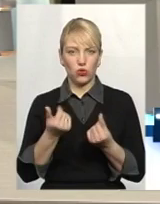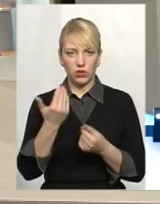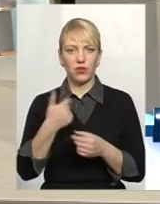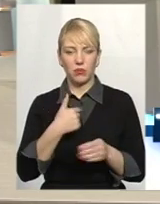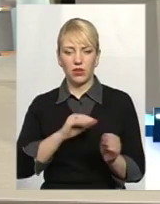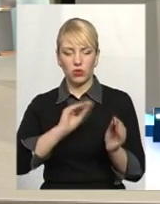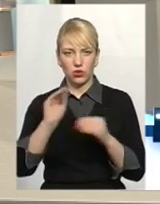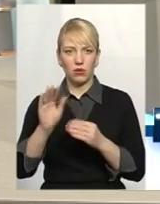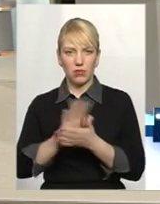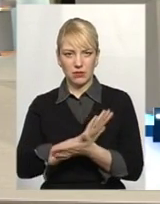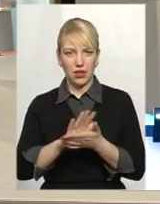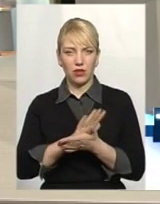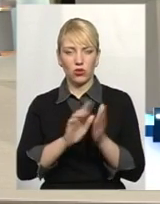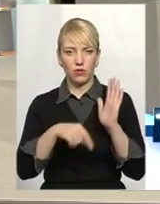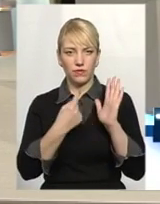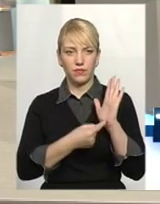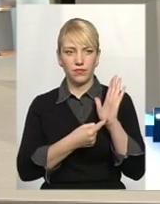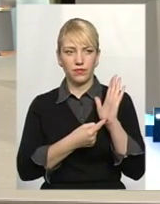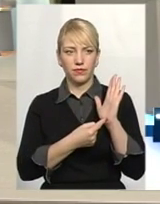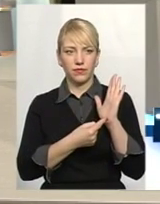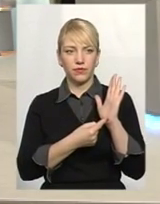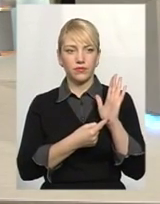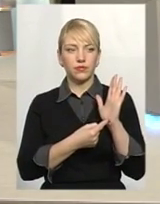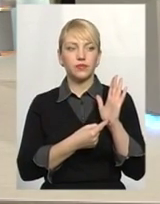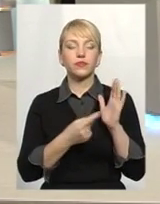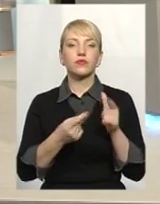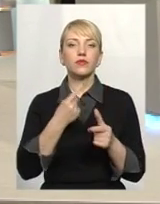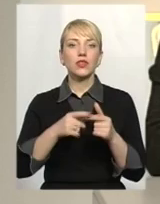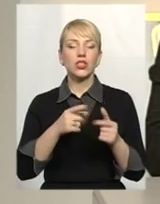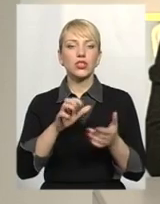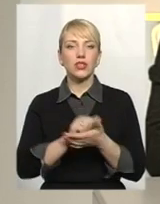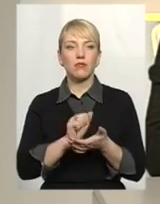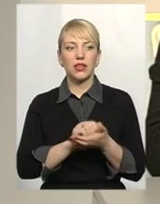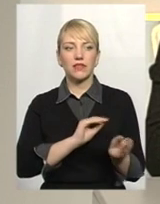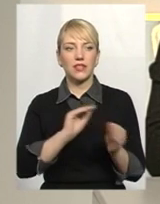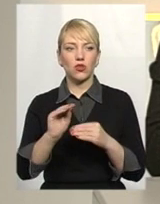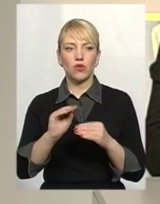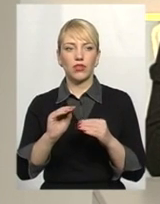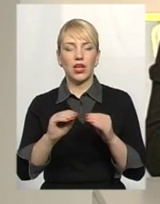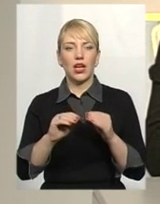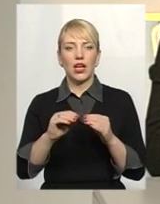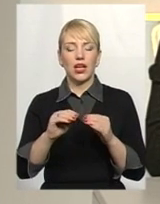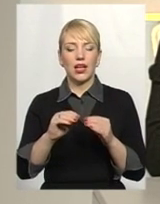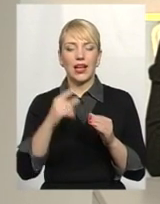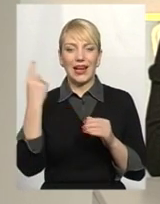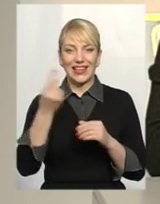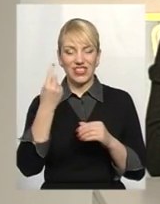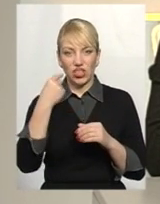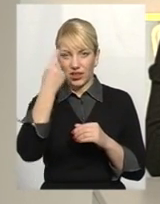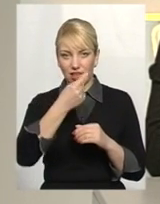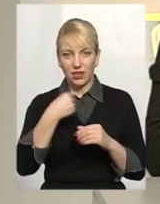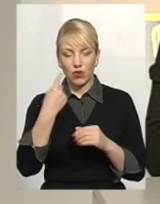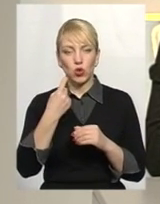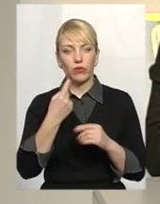мені встановлюєте безплатно? Дякуємо. Тобто, чи займається встановленням лічильників індивідуальних ваших підприємств